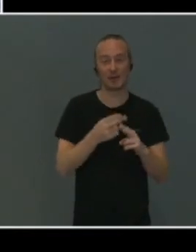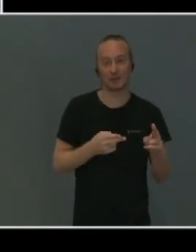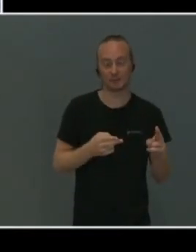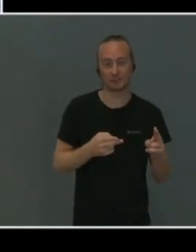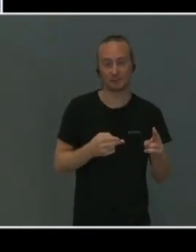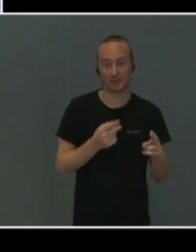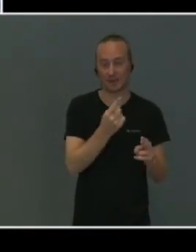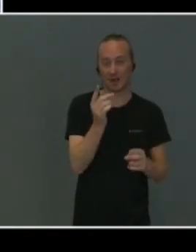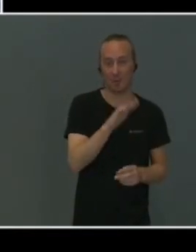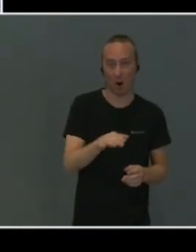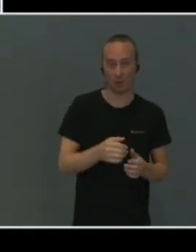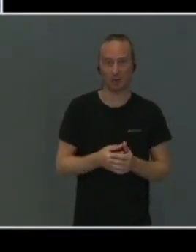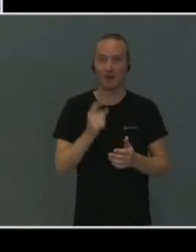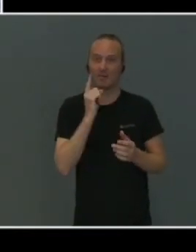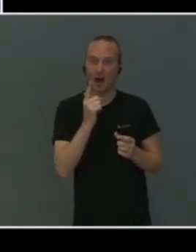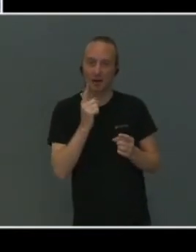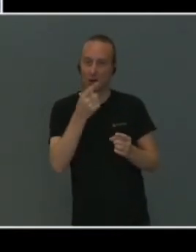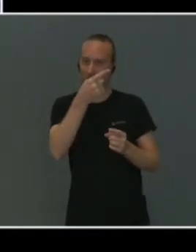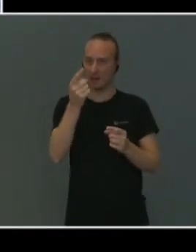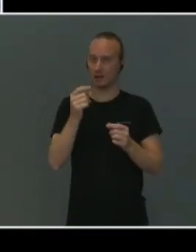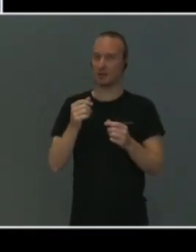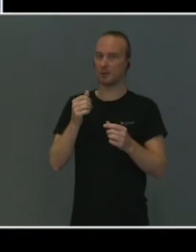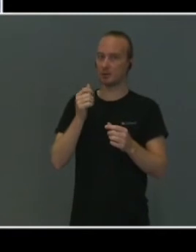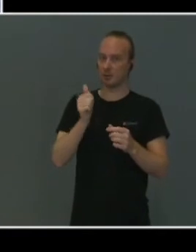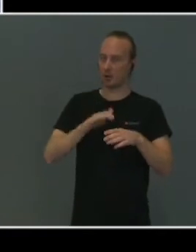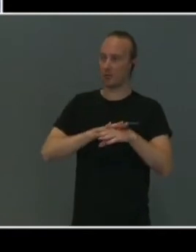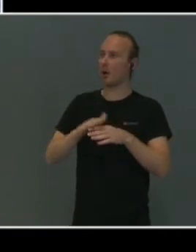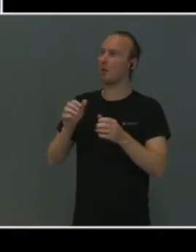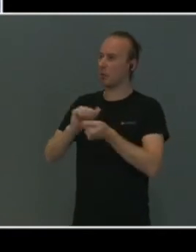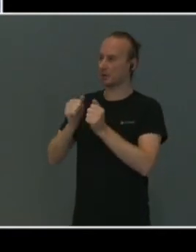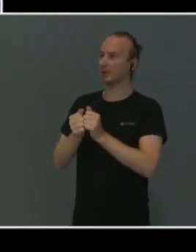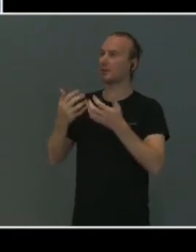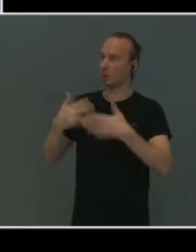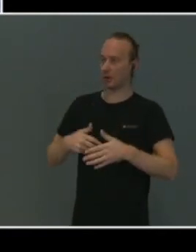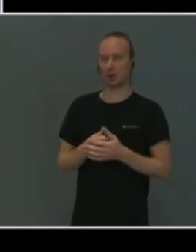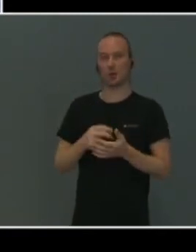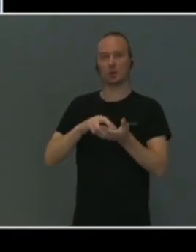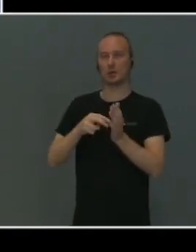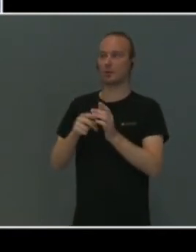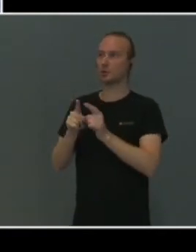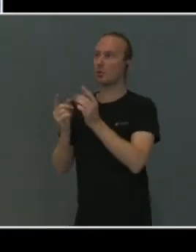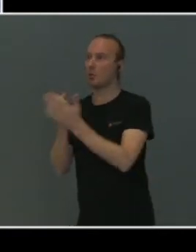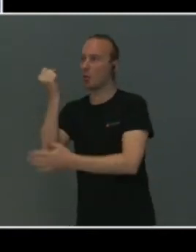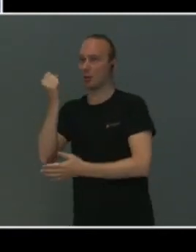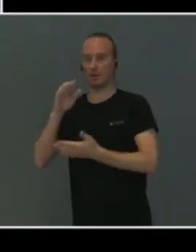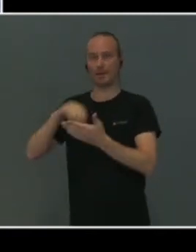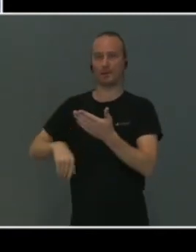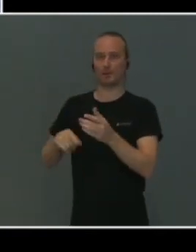hverdagen dere skal merke at politikken virker, at systemet jobber for dere og ikke imot dere.